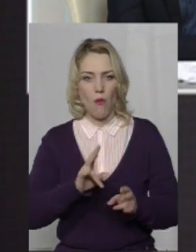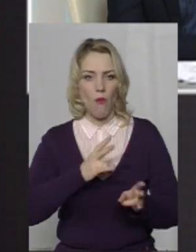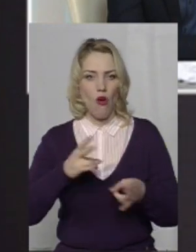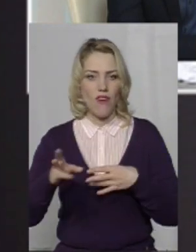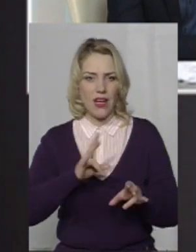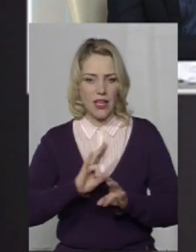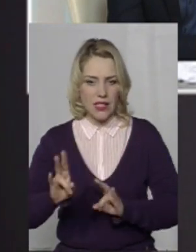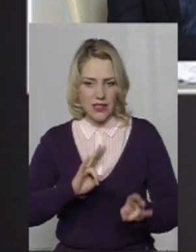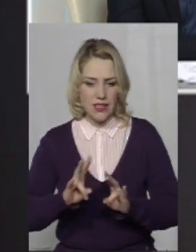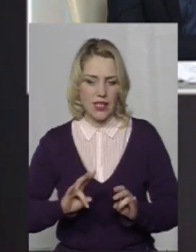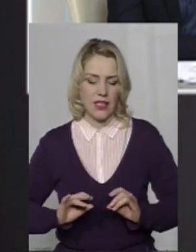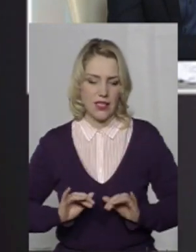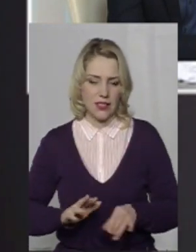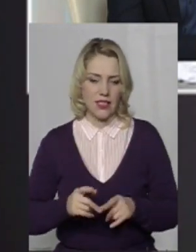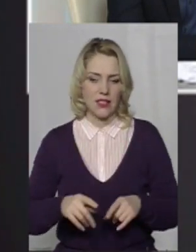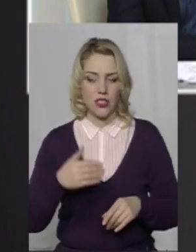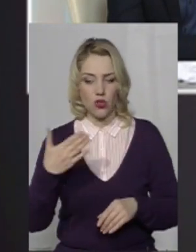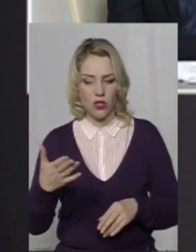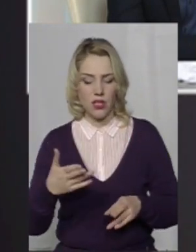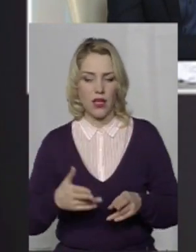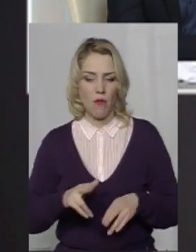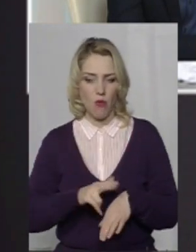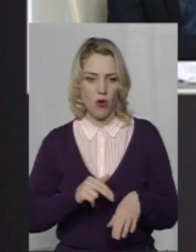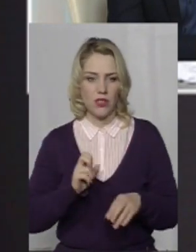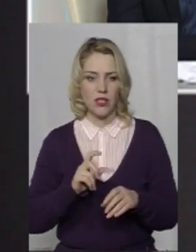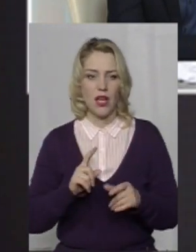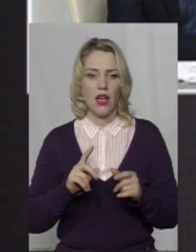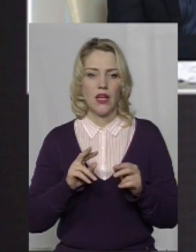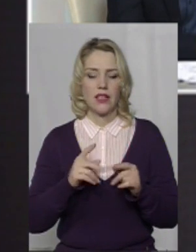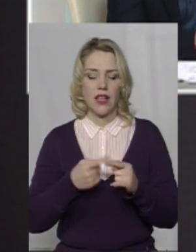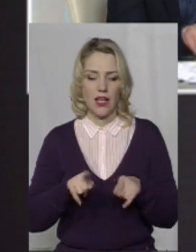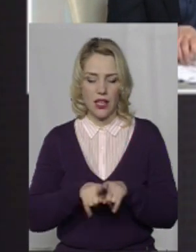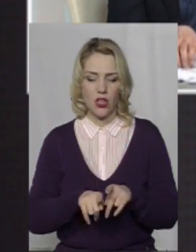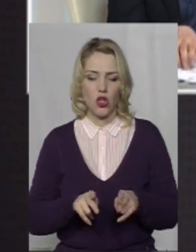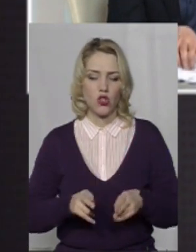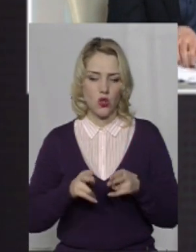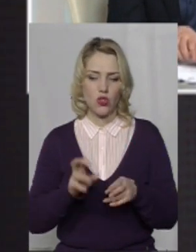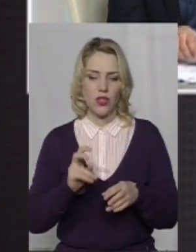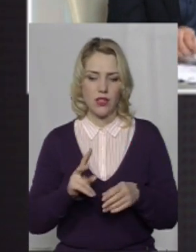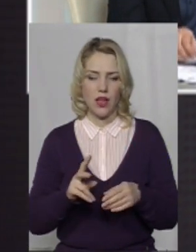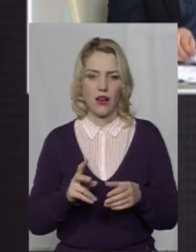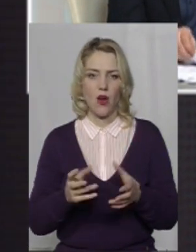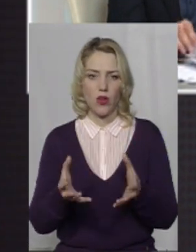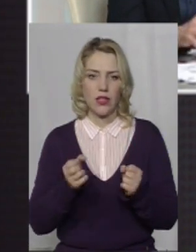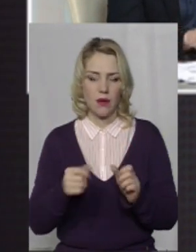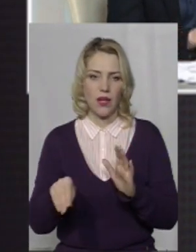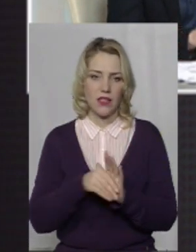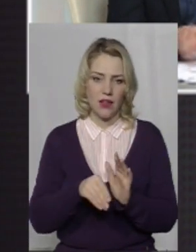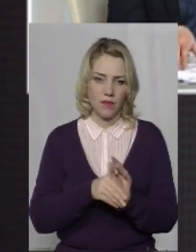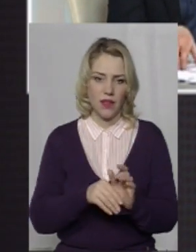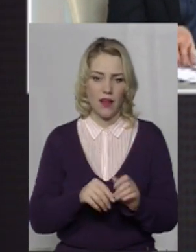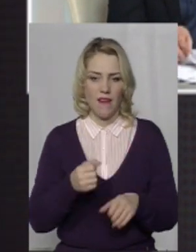поліцейських в такій категорії злочині, як отримання неправомірної вигоди, вимагання і навіть